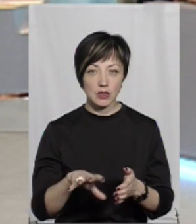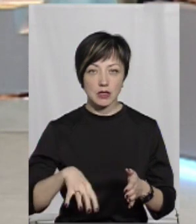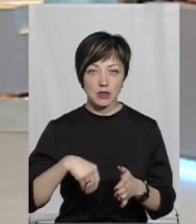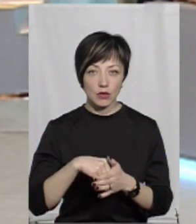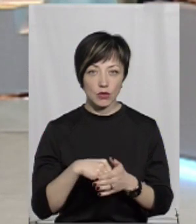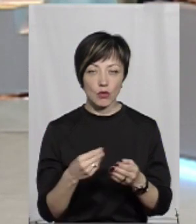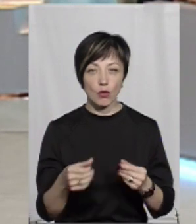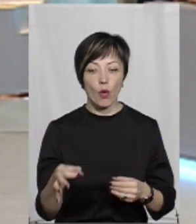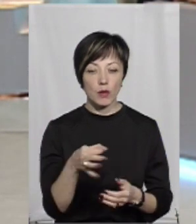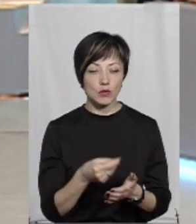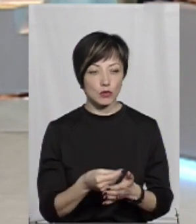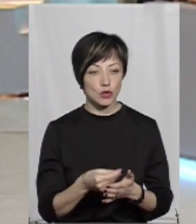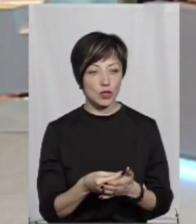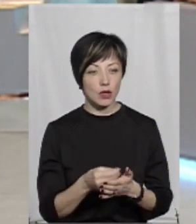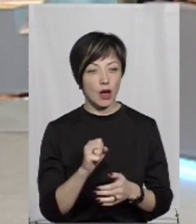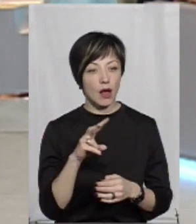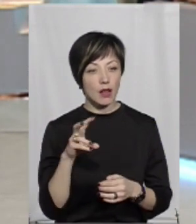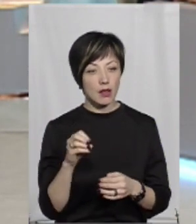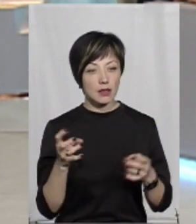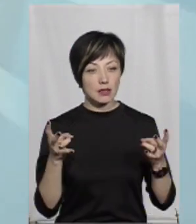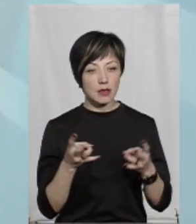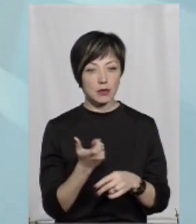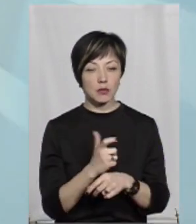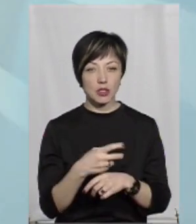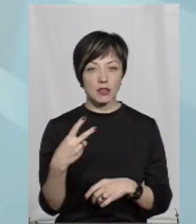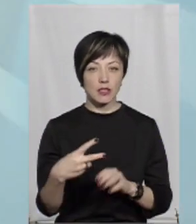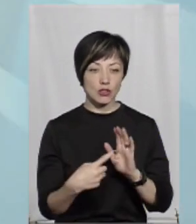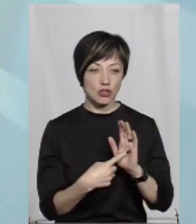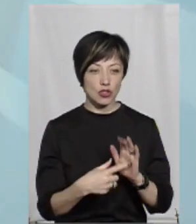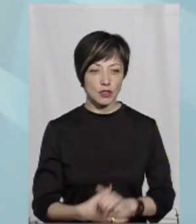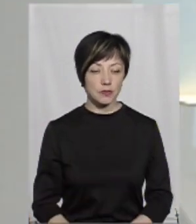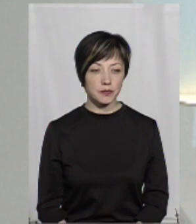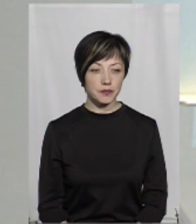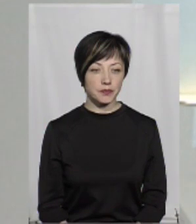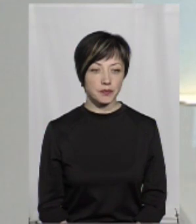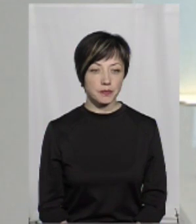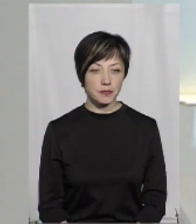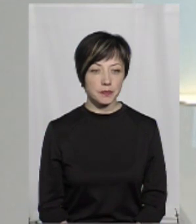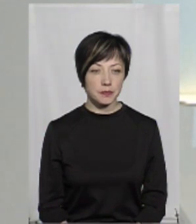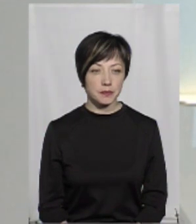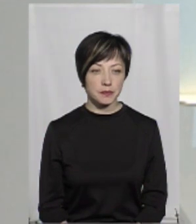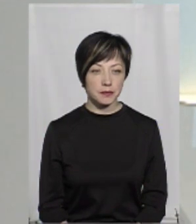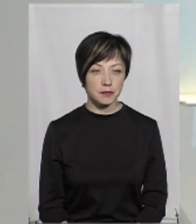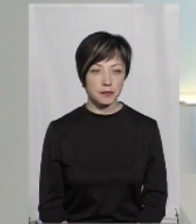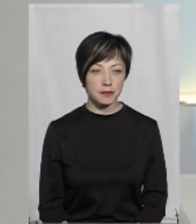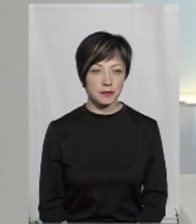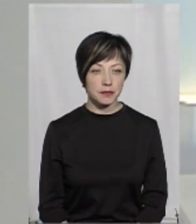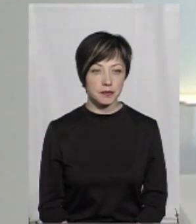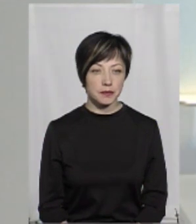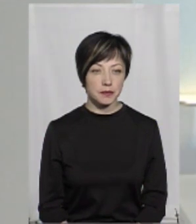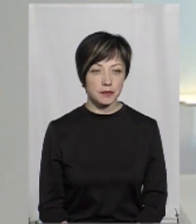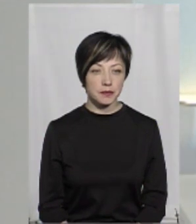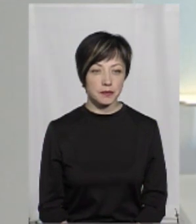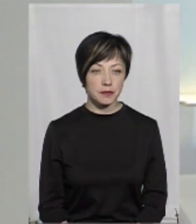зараз кошти обласного бюджету. Але їх треба більше 26. Ще треба, це така необхідність. Так, необхідність,